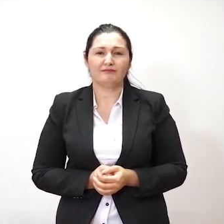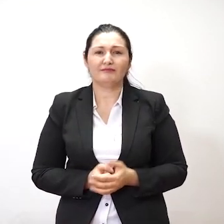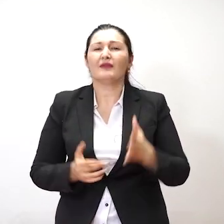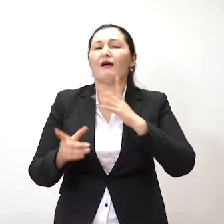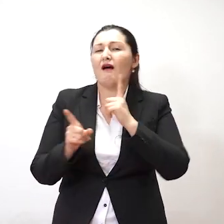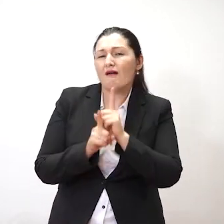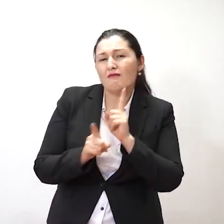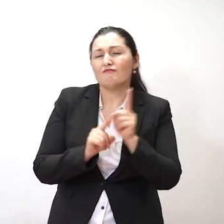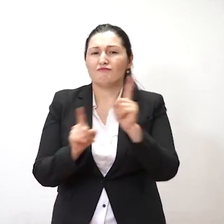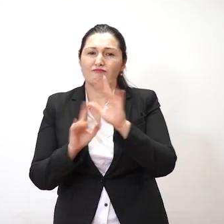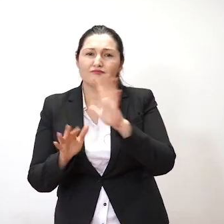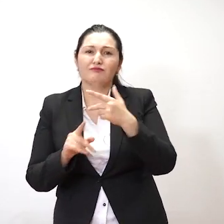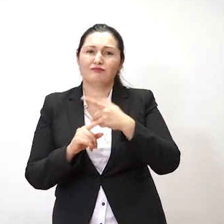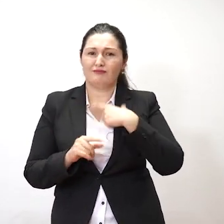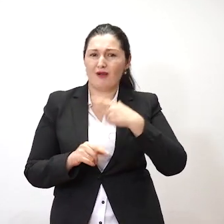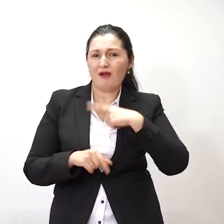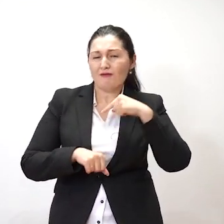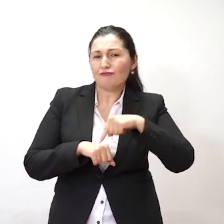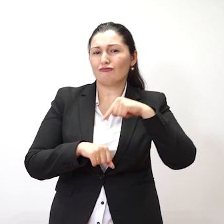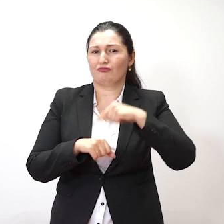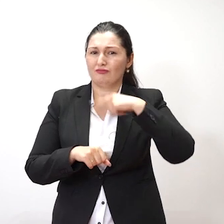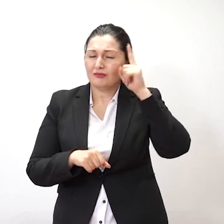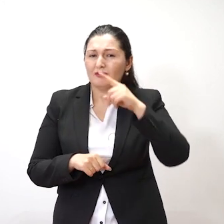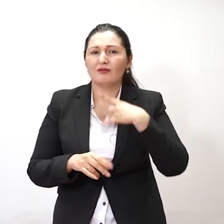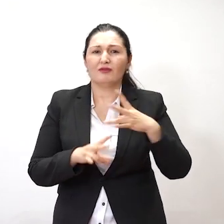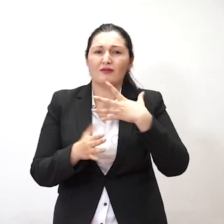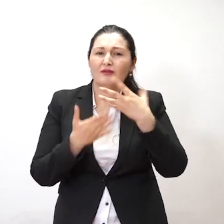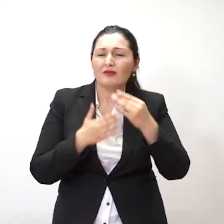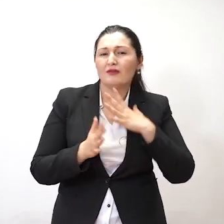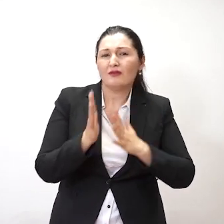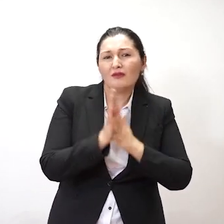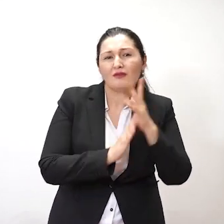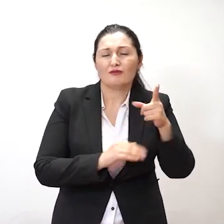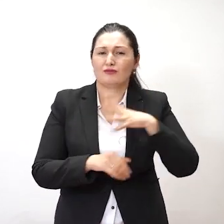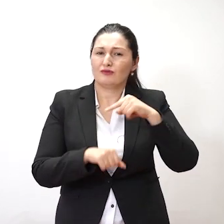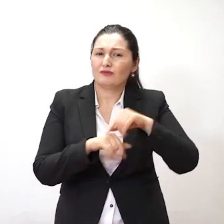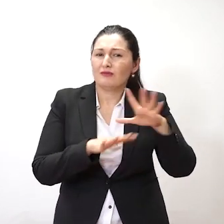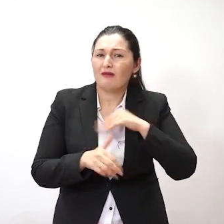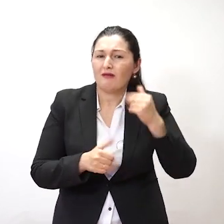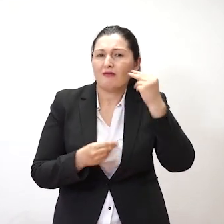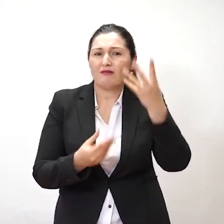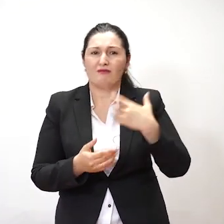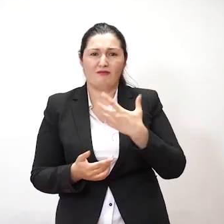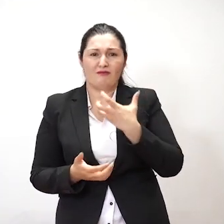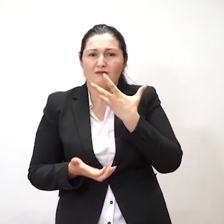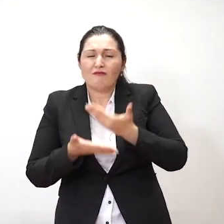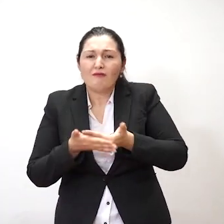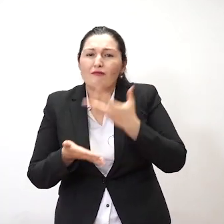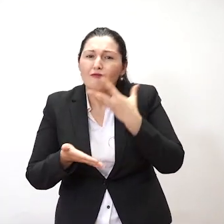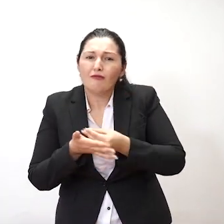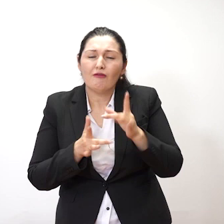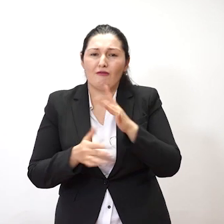یک عدنانونی مردم باشد که برای خواندانی دختران مونی اگه اجاد میکنند. مونیشننن درزوی لوزیم نیست.